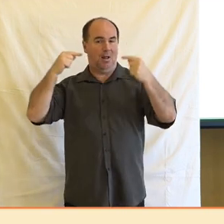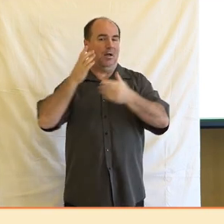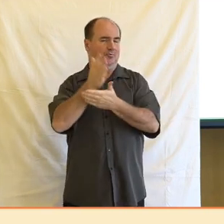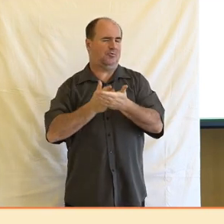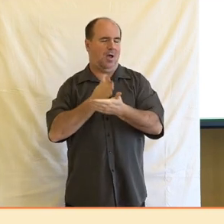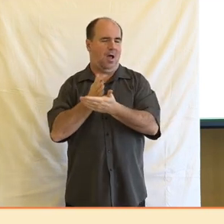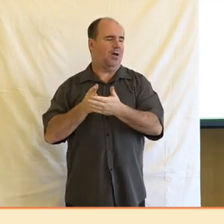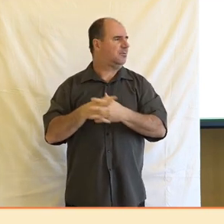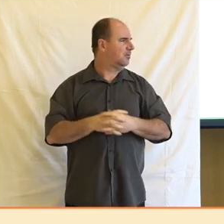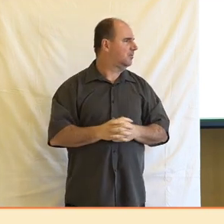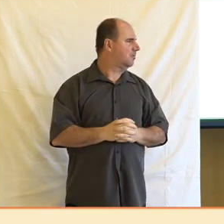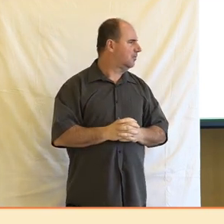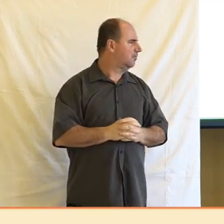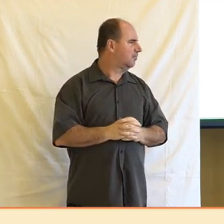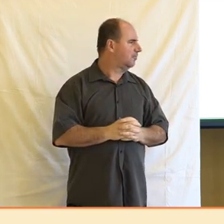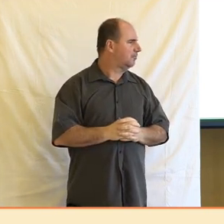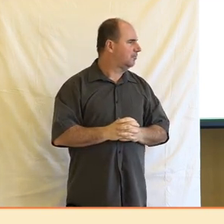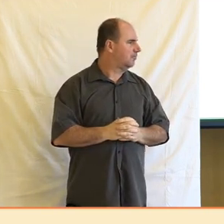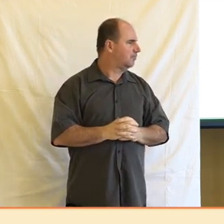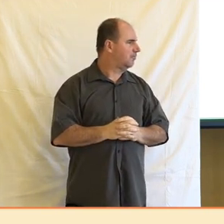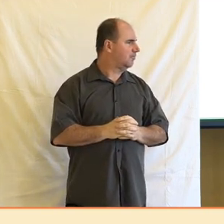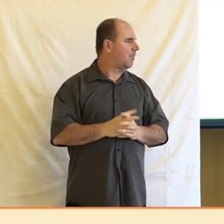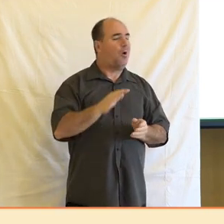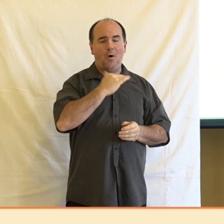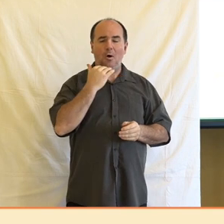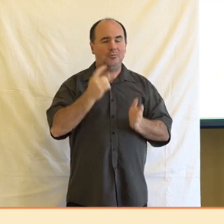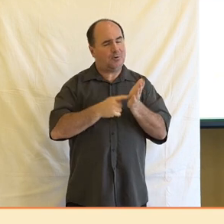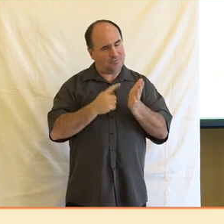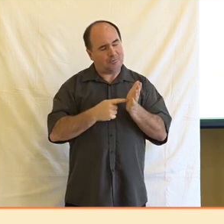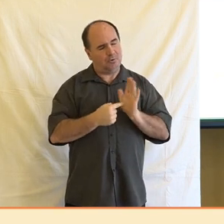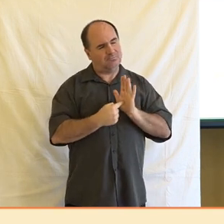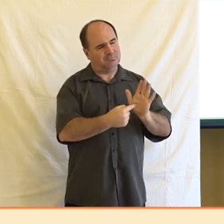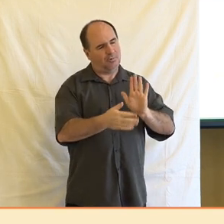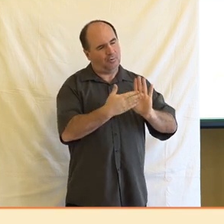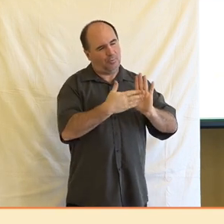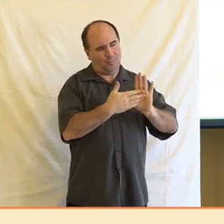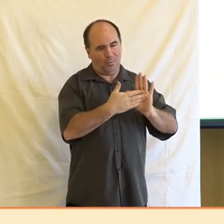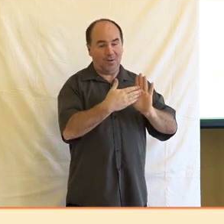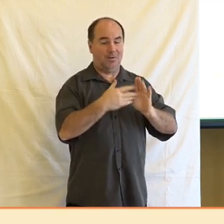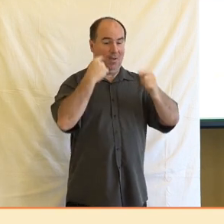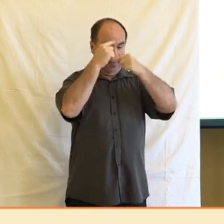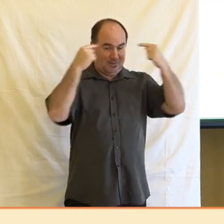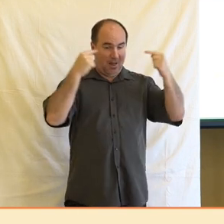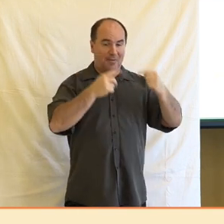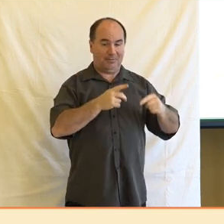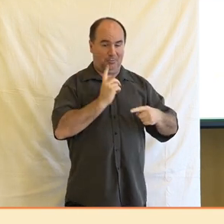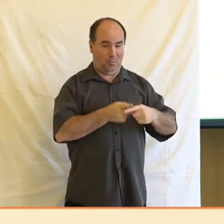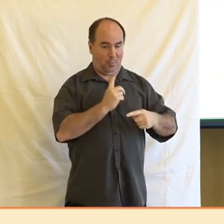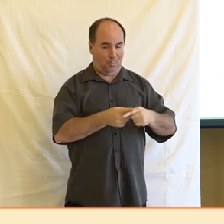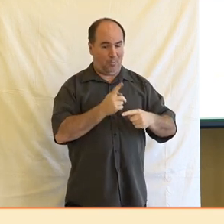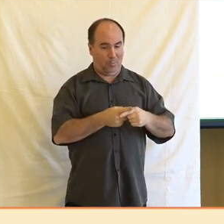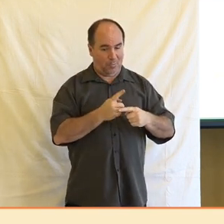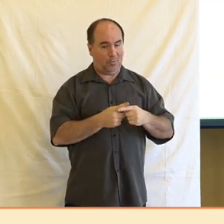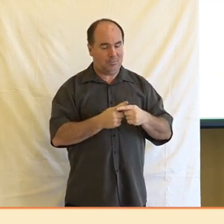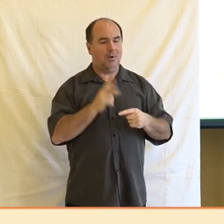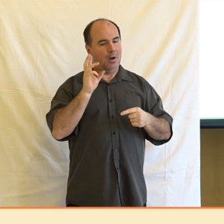vzdělávání novinářů, ale stále se tady ukazuje, že ten vzdělávací kurz, který je taky výstupem projektu, má potenciál